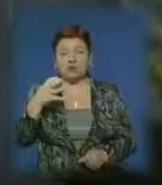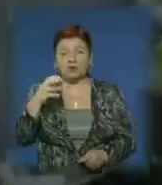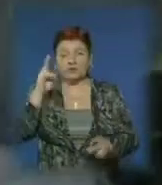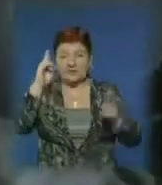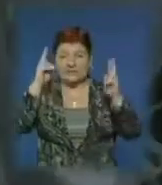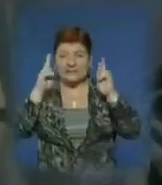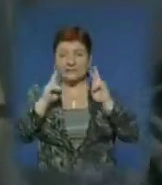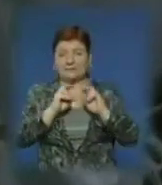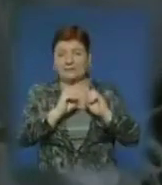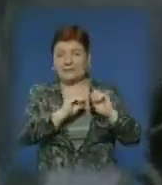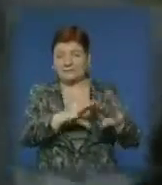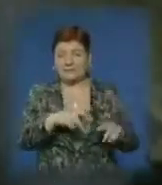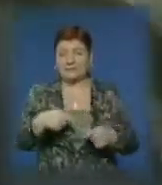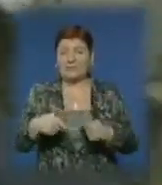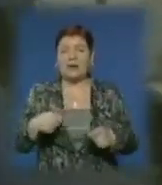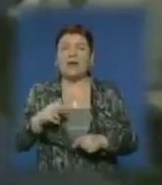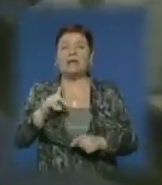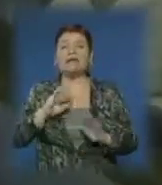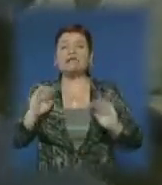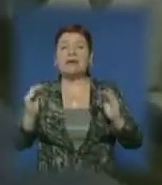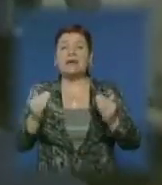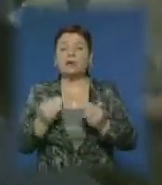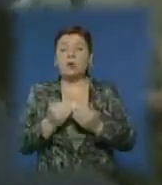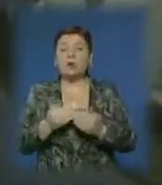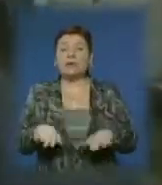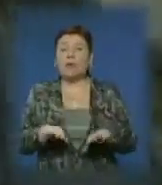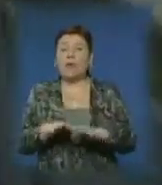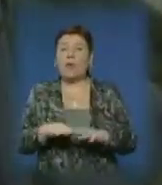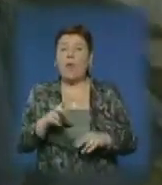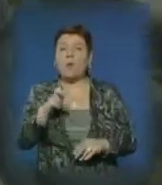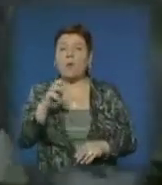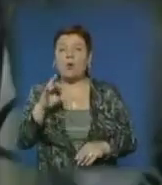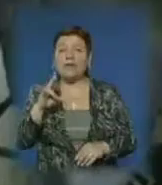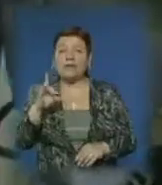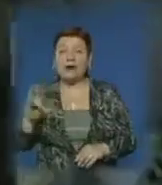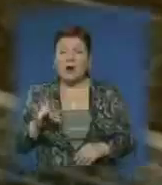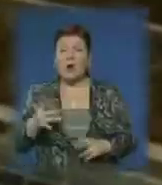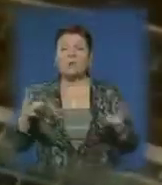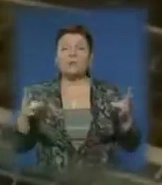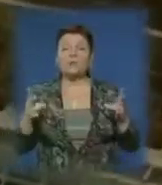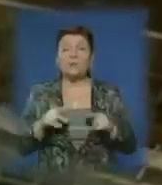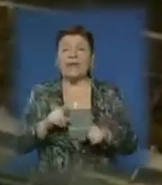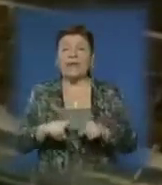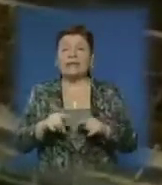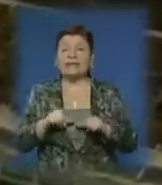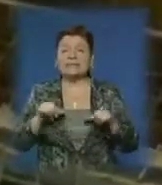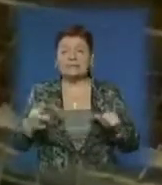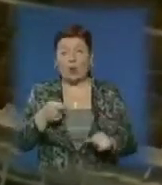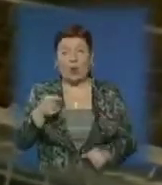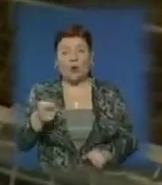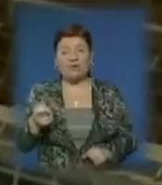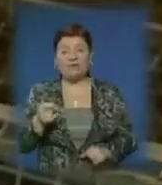Новітня інтенсивна технологія закритого бройлерного типу вирощування кролів потребує і інтенсивної годівлі.